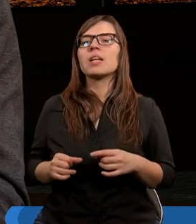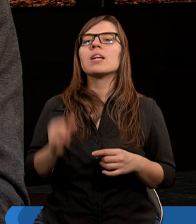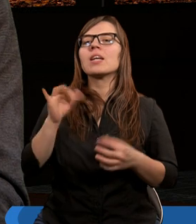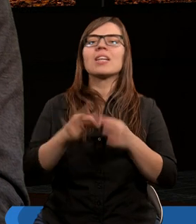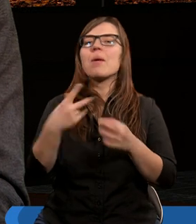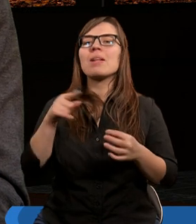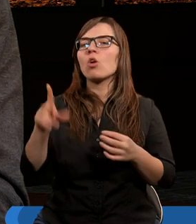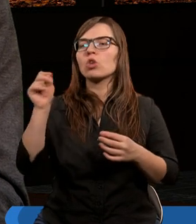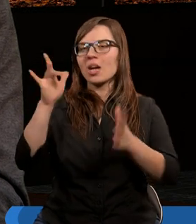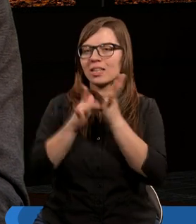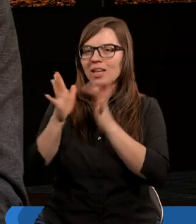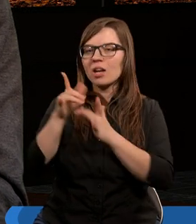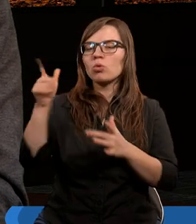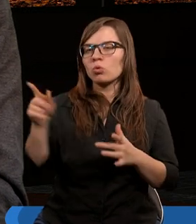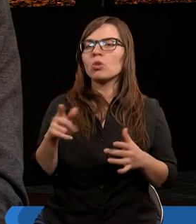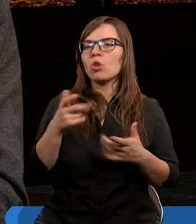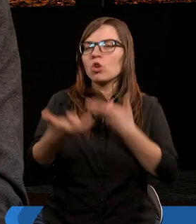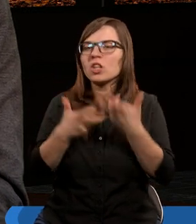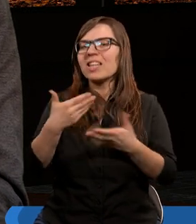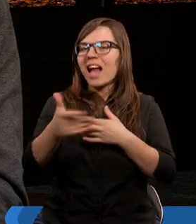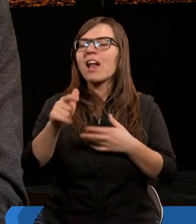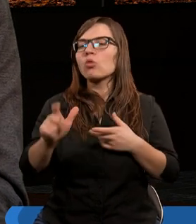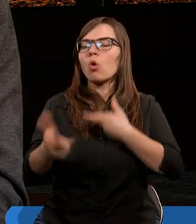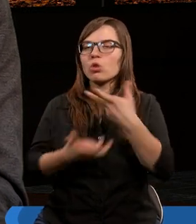Jezus uczynił dla nas to, co uczynił,